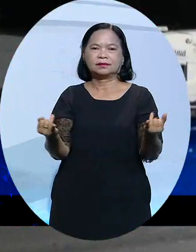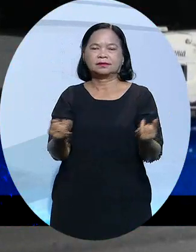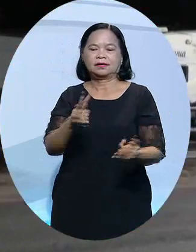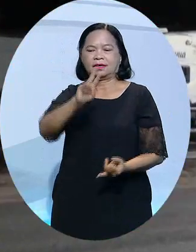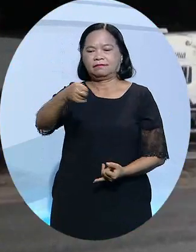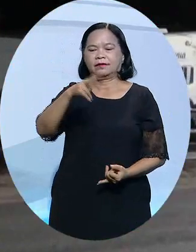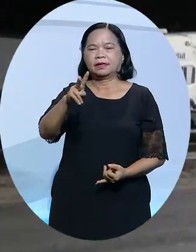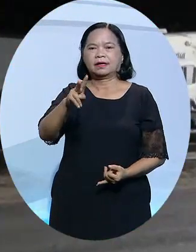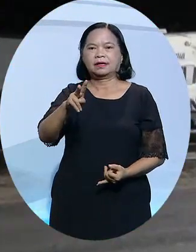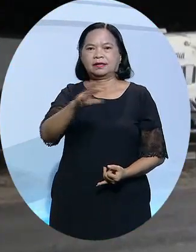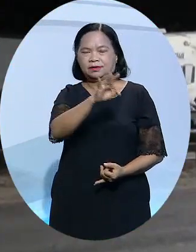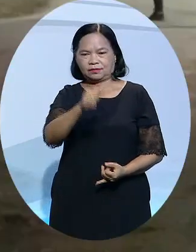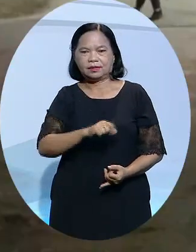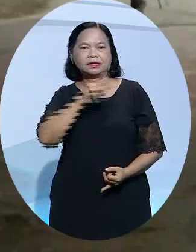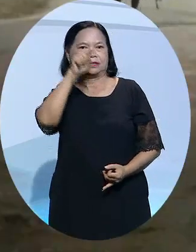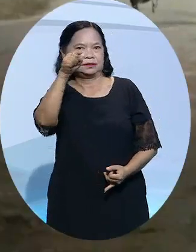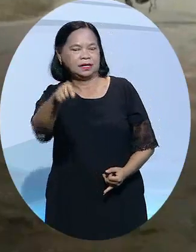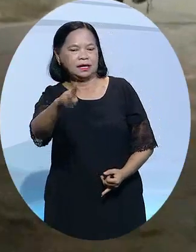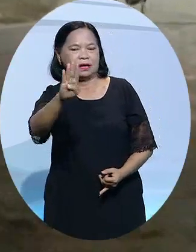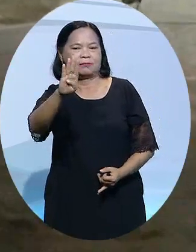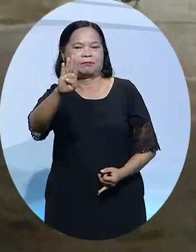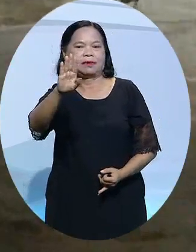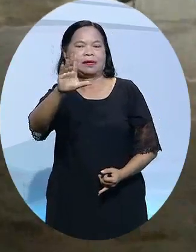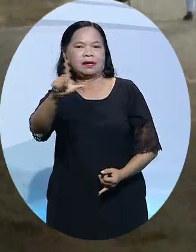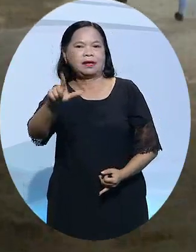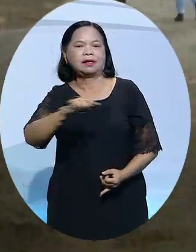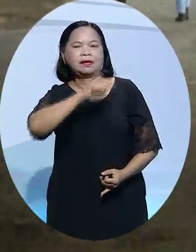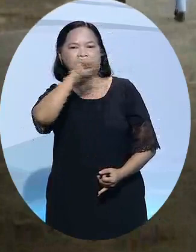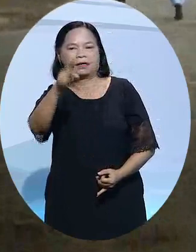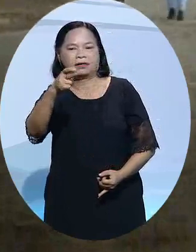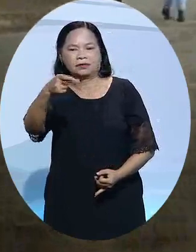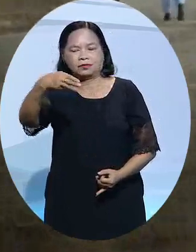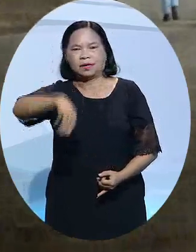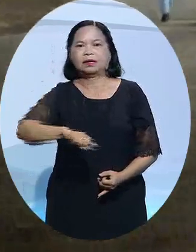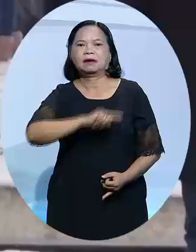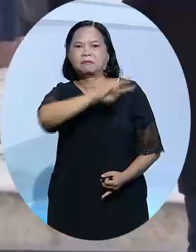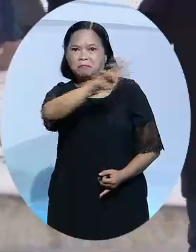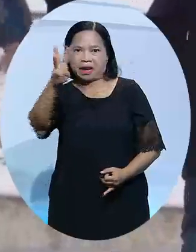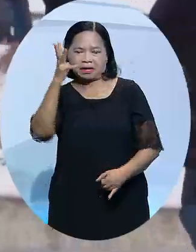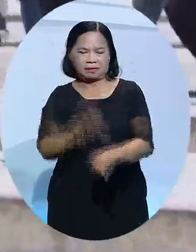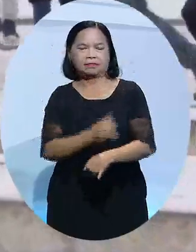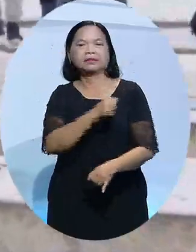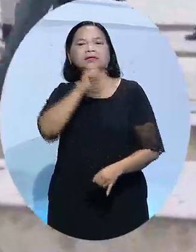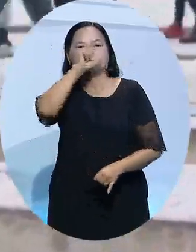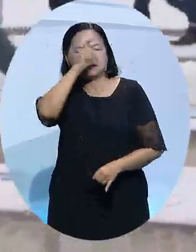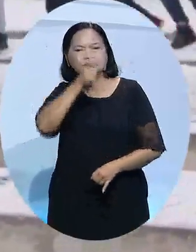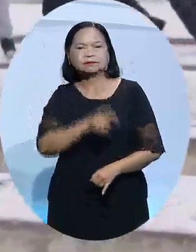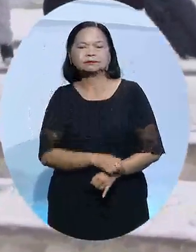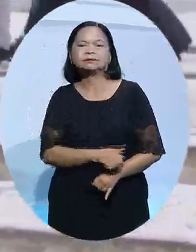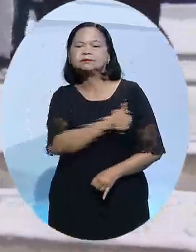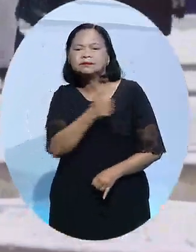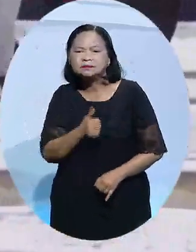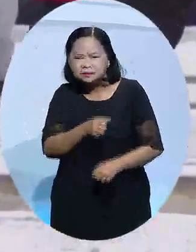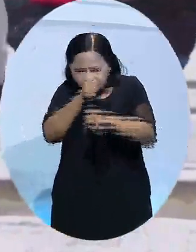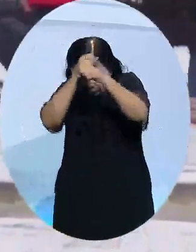,2 triệu người đã sang Ba Lan, hơn 500.000 người sang Rumani và gần 300.000 người sang Nga. Cơ quan này cũng cho biết dòng người đi lánh